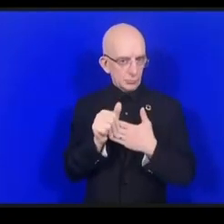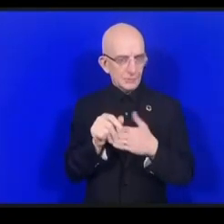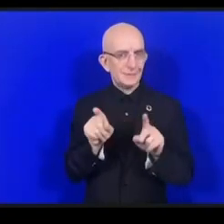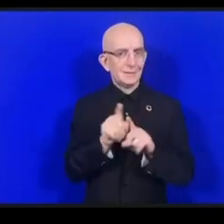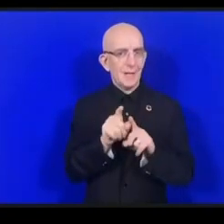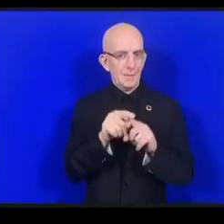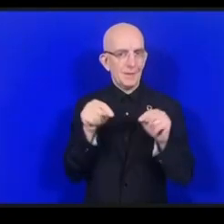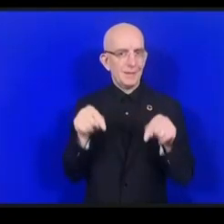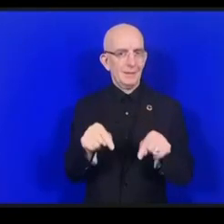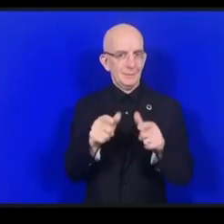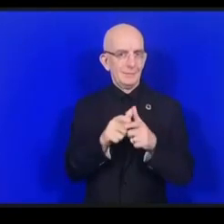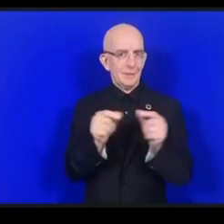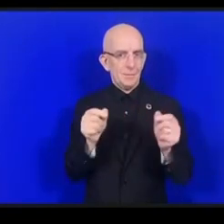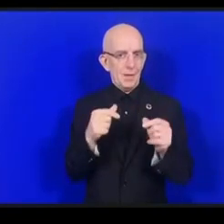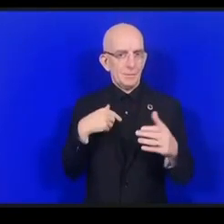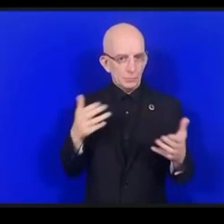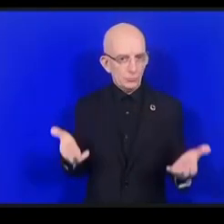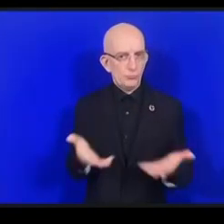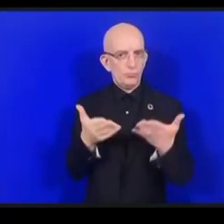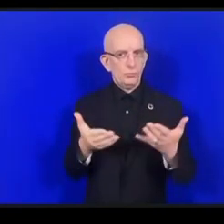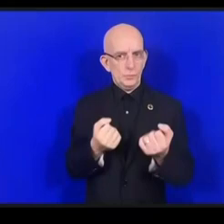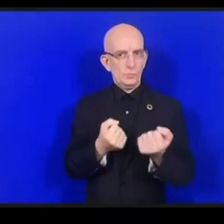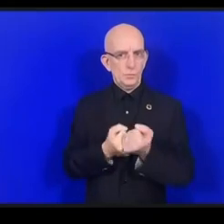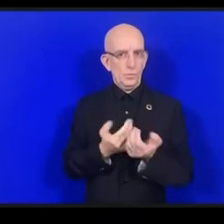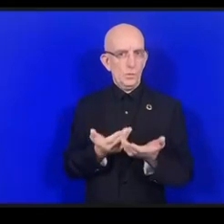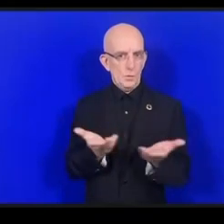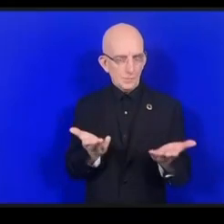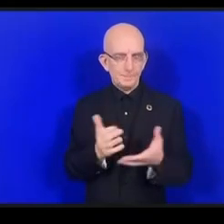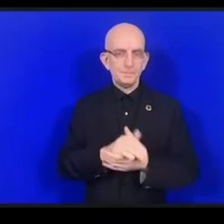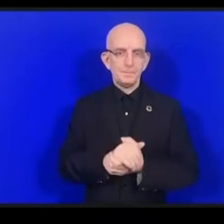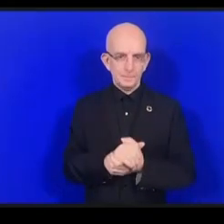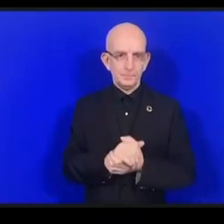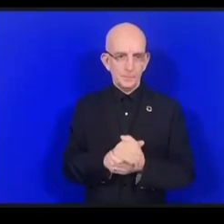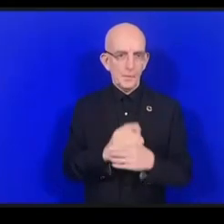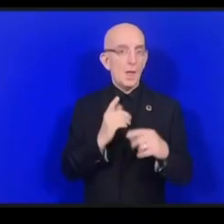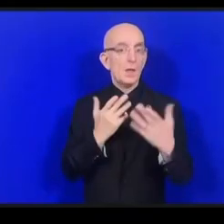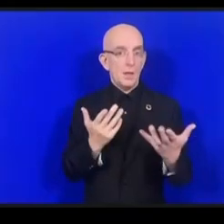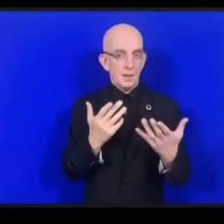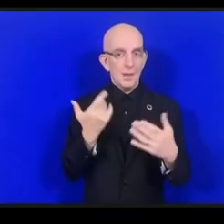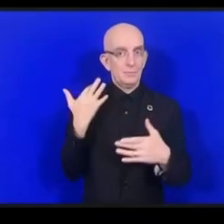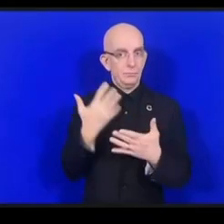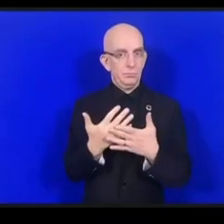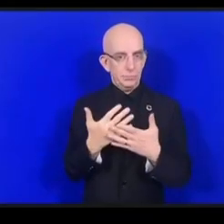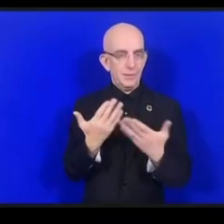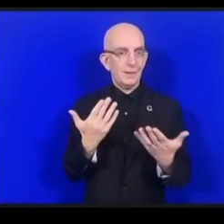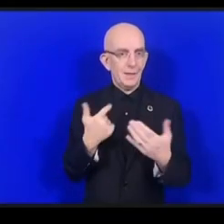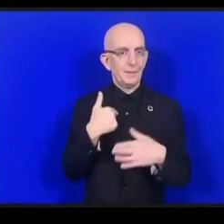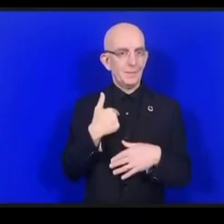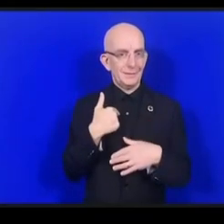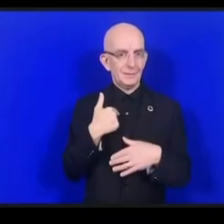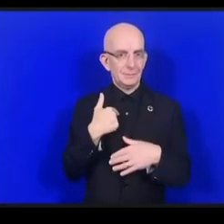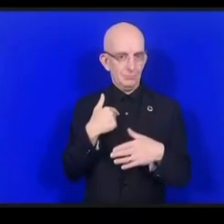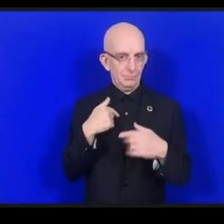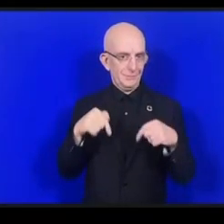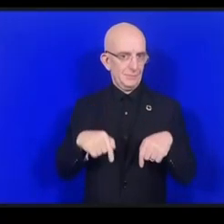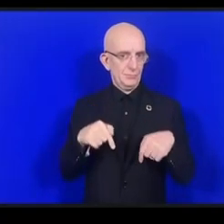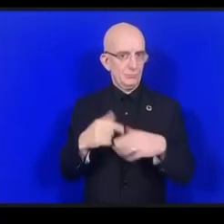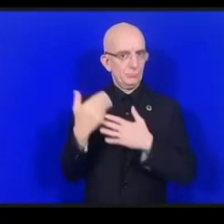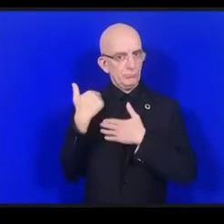في اليابان بعد حادث سيارة أنا درست في